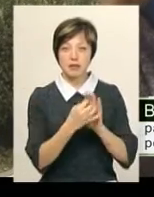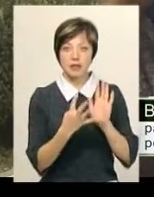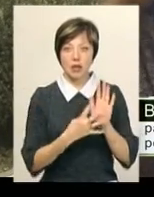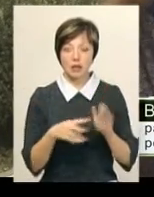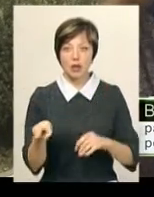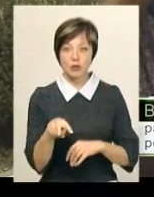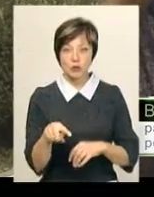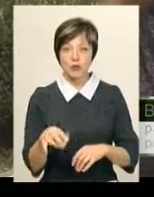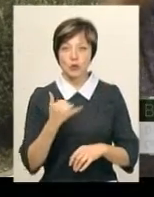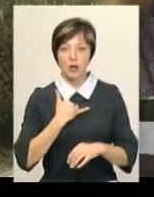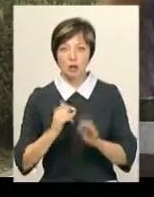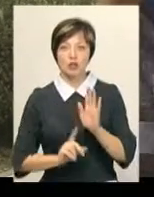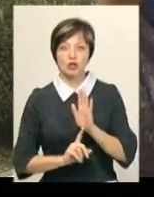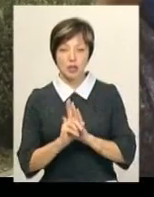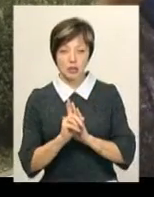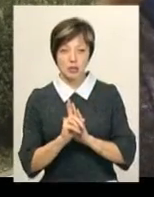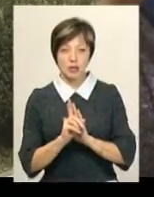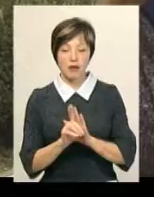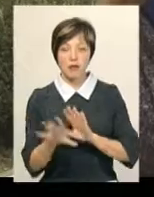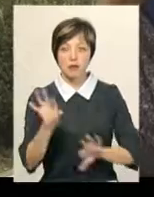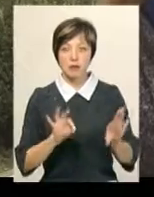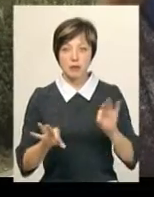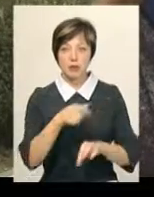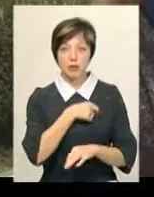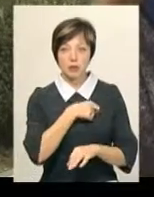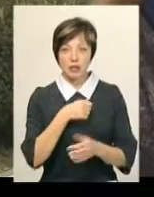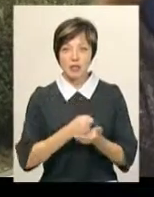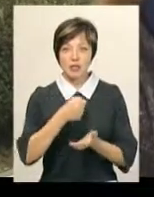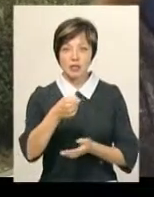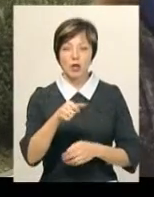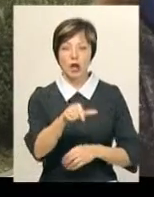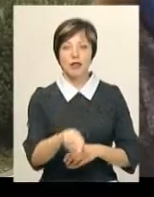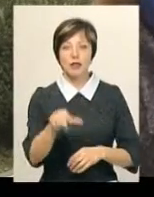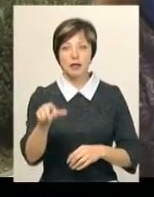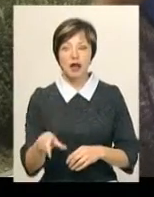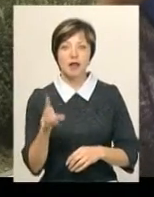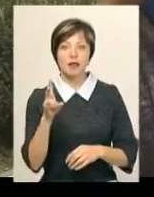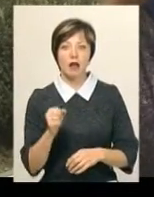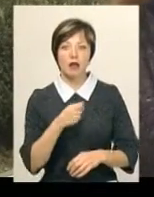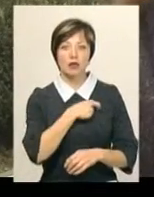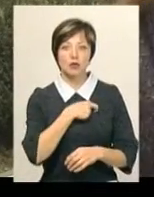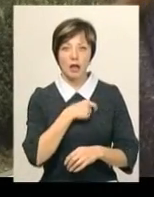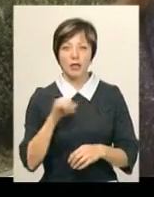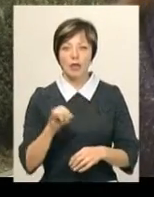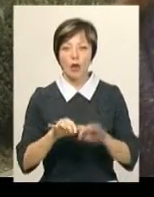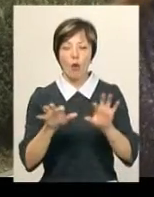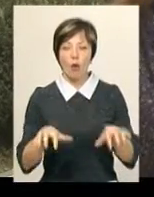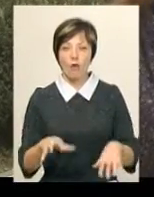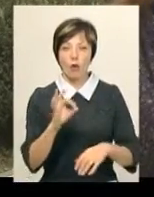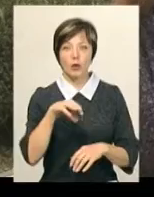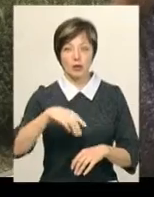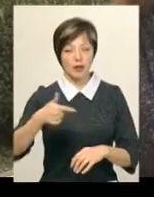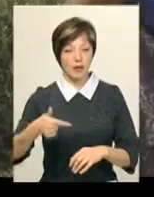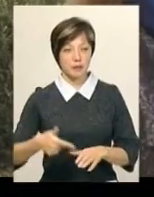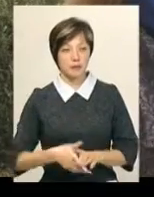листопада в нас почнеться вже відбір депутатів, висунення кандидатів на депутати та на голову об'єднаних